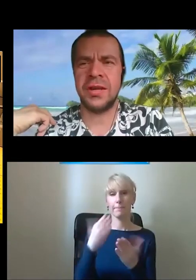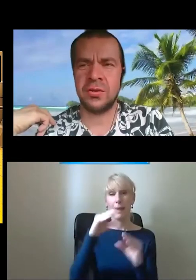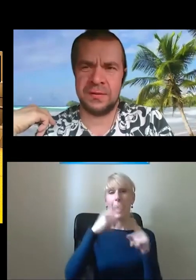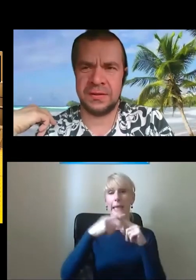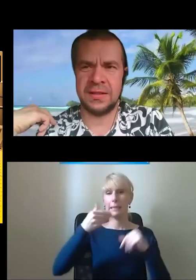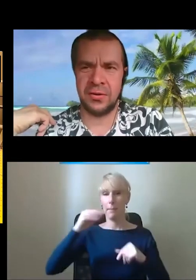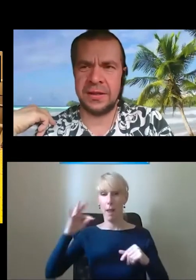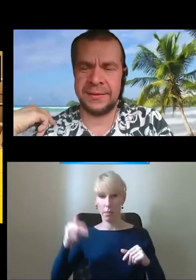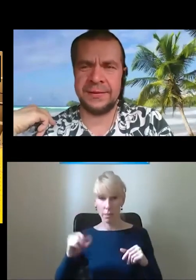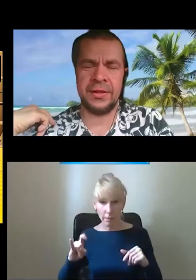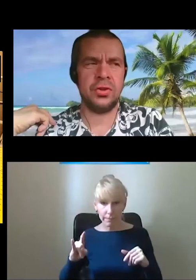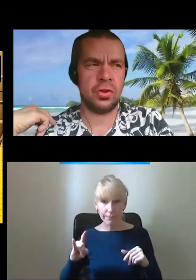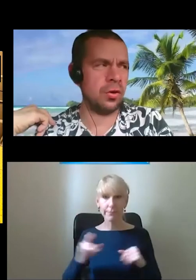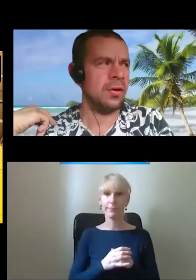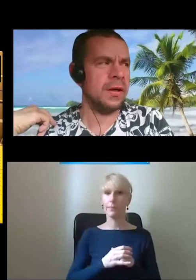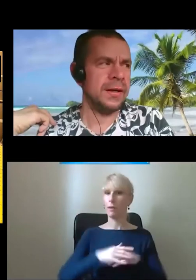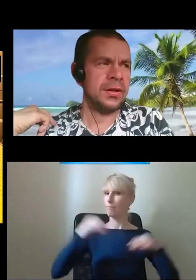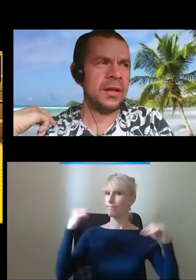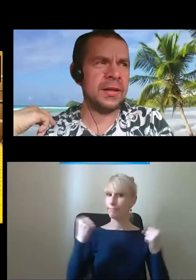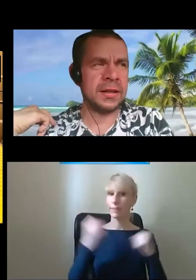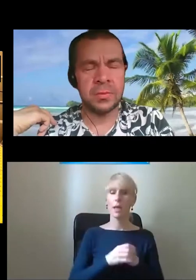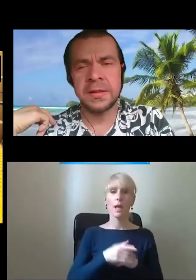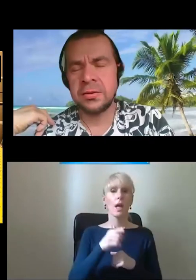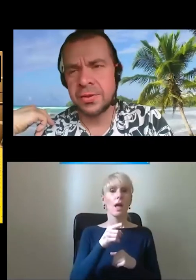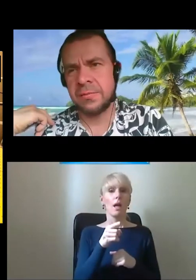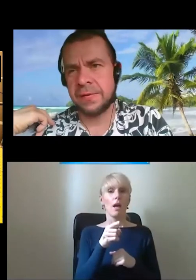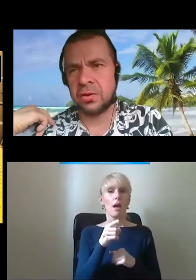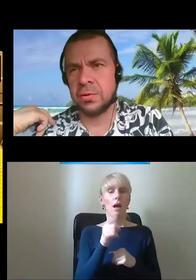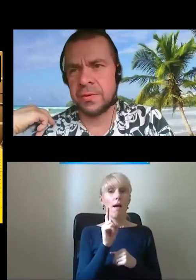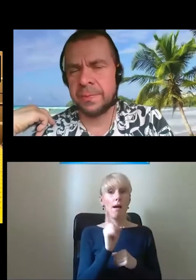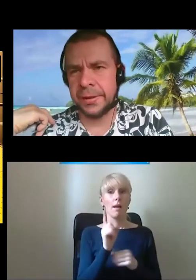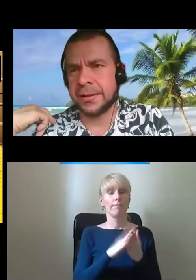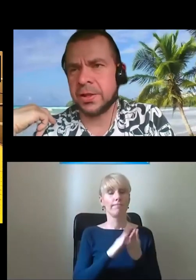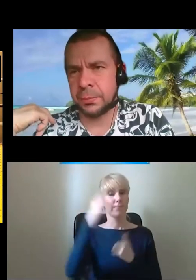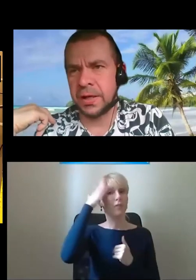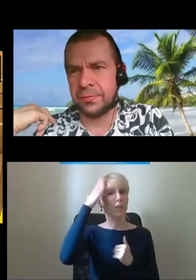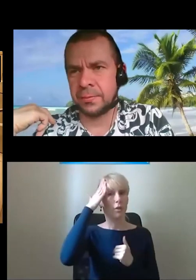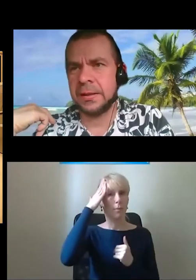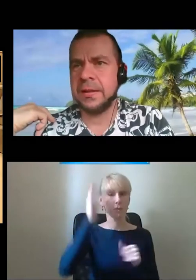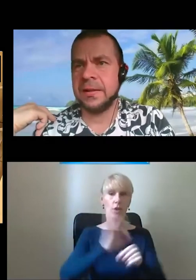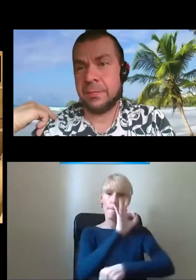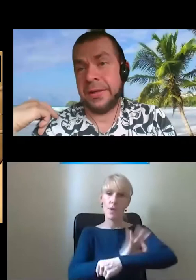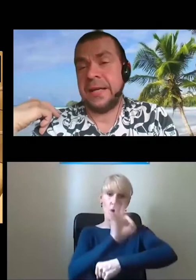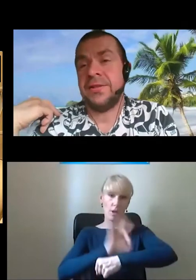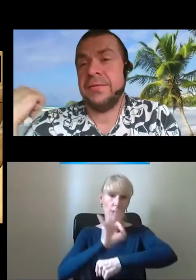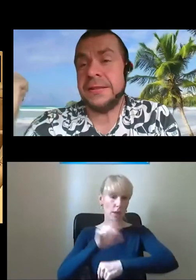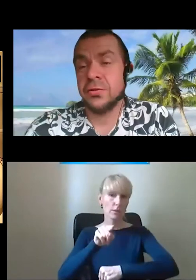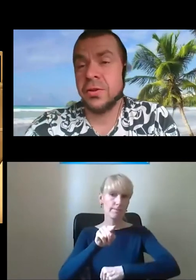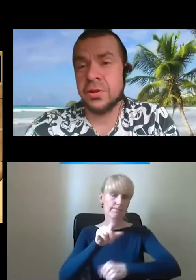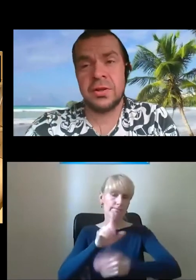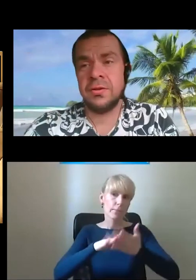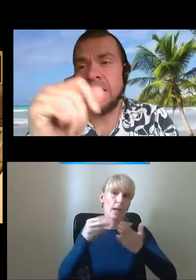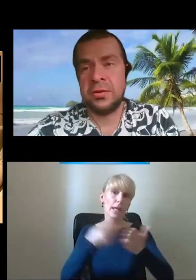gorszego rozwiązania organizacyjnie niż to, natomiast trzeba mieć świadomość, że projektanci potrafią, projektanci,